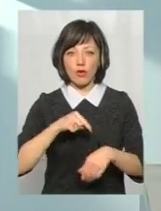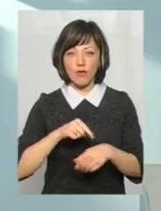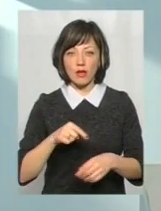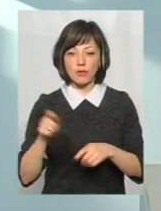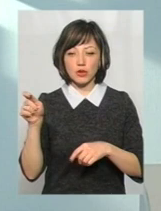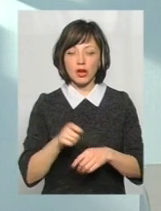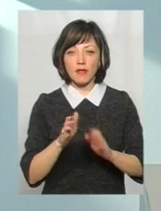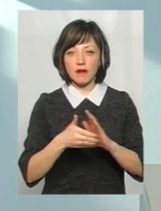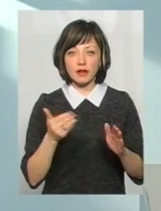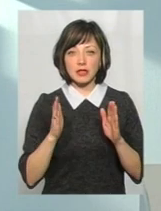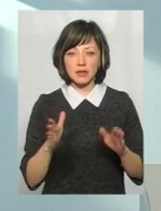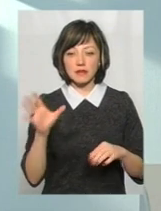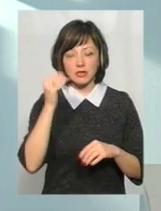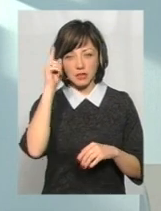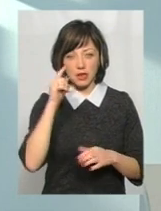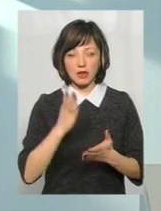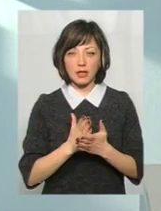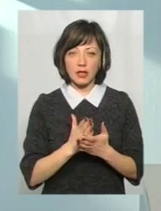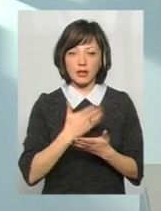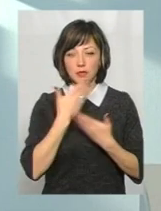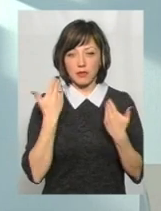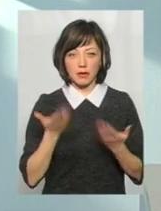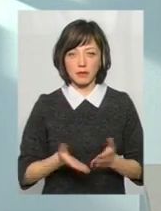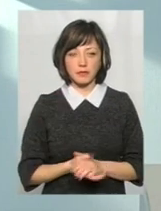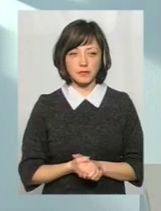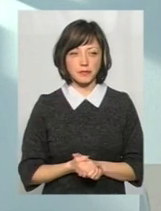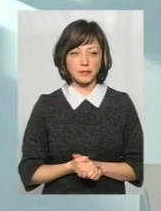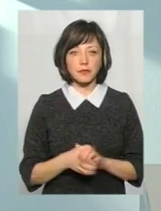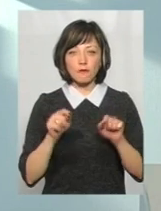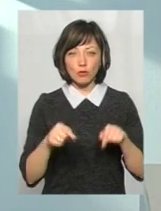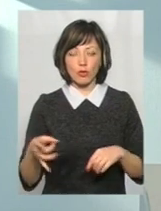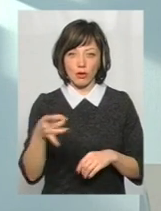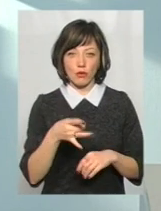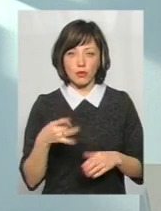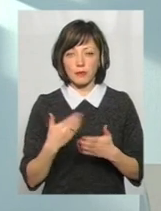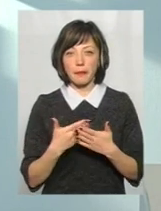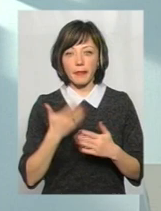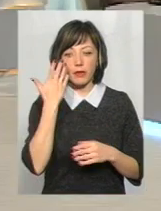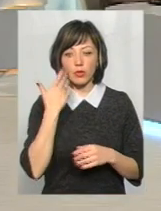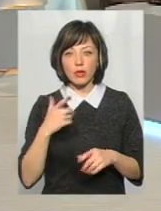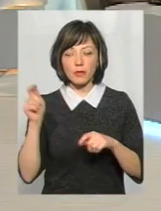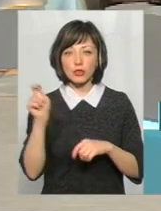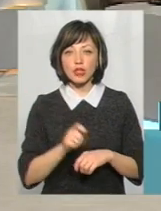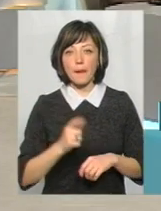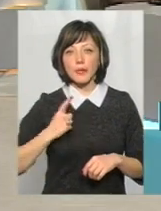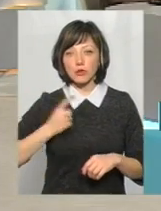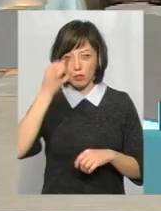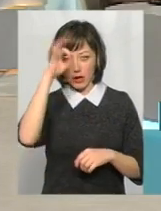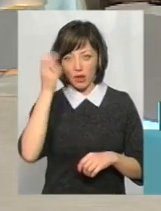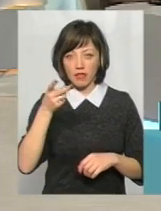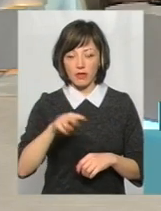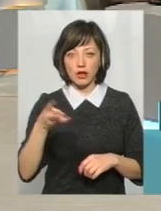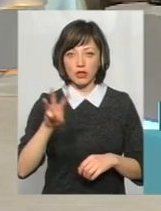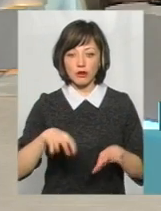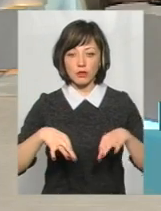тільки. Тому всі там знають, є вона чи немає, саме в цьому мікрорайоні. А коли приїжджає патрульна поліція двома трьома машинами, то